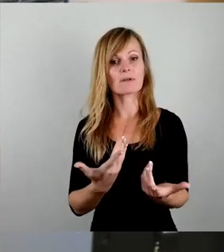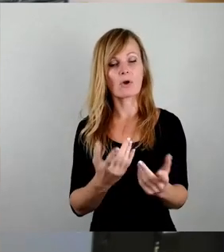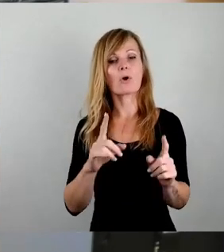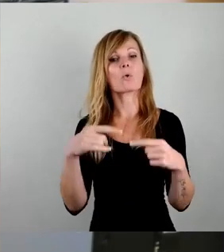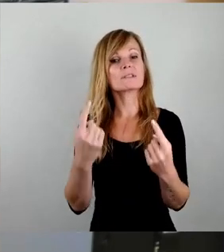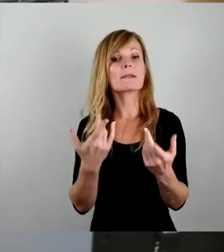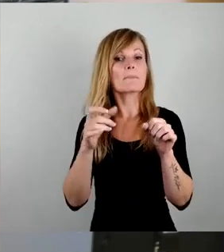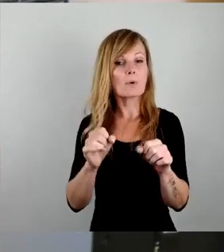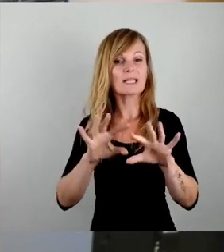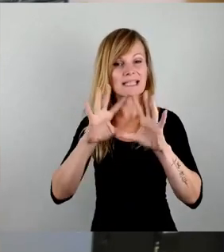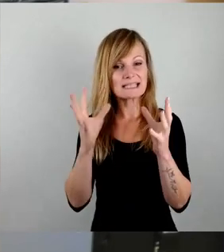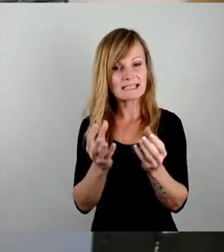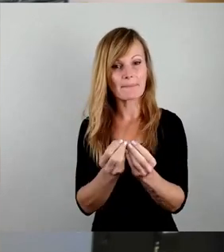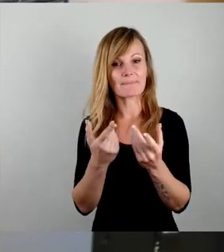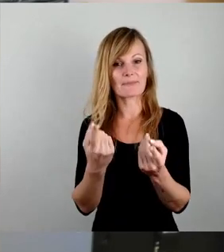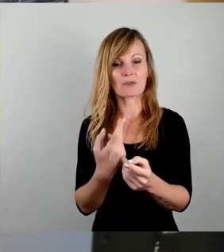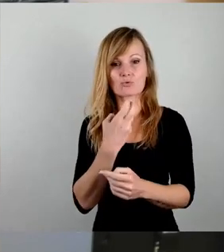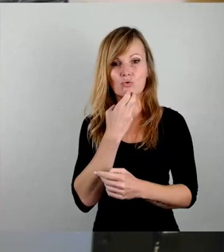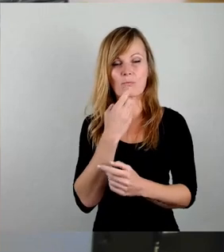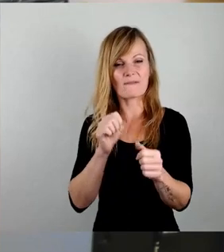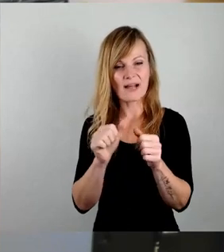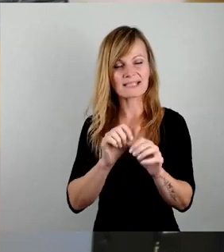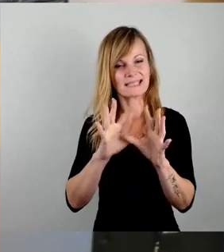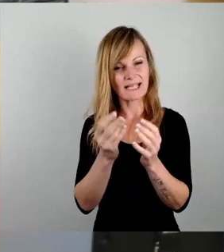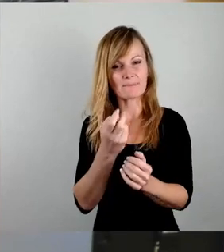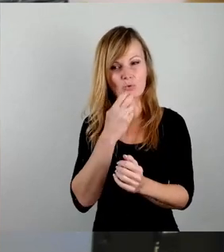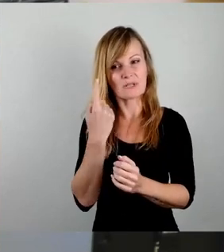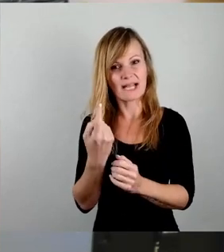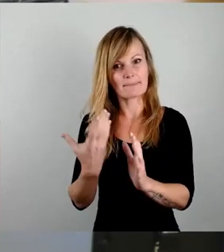gesamten Strom oder fast ihren gesamten Strom selbst gewinnen.